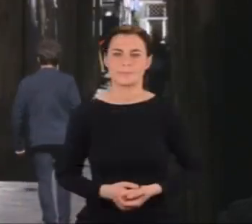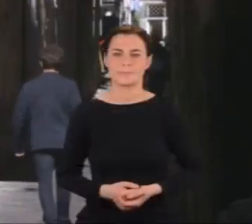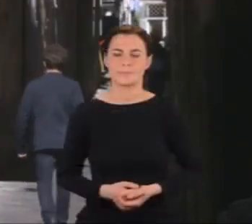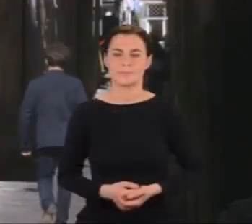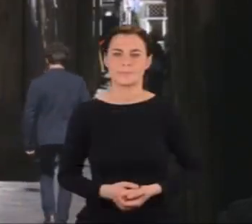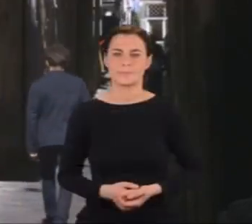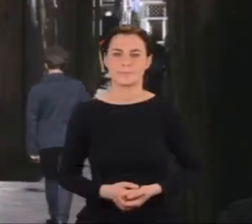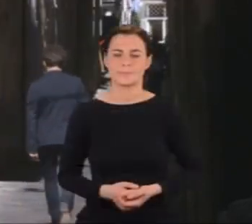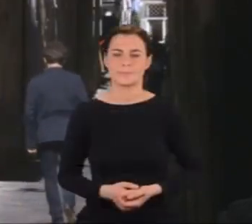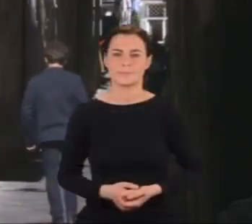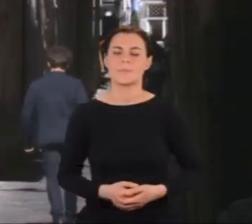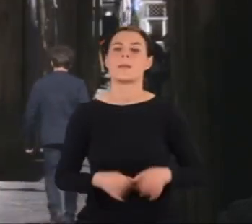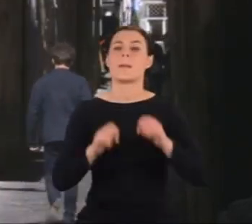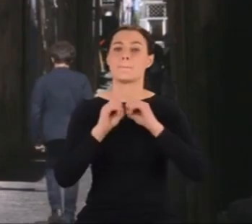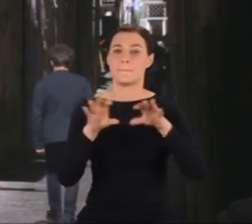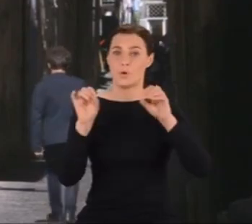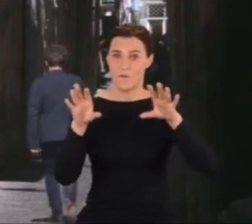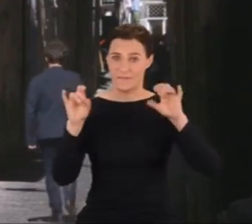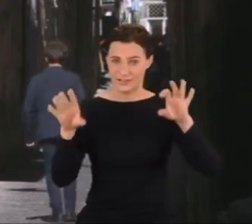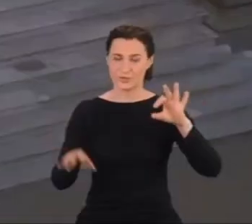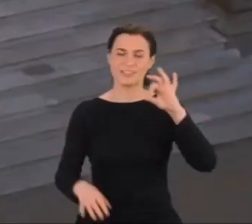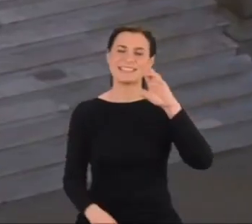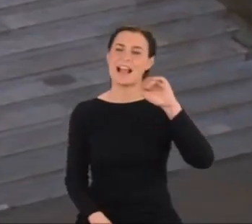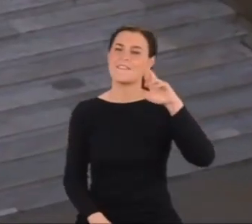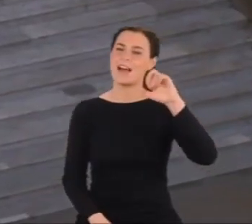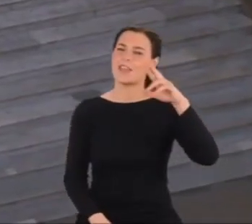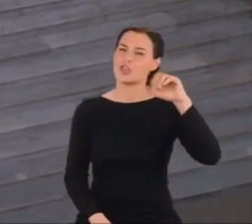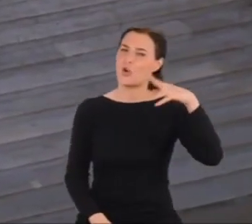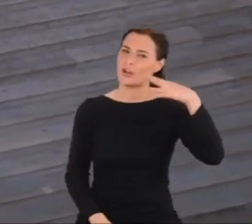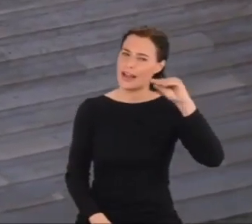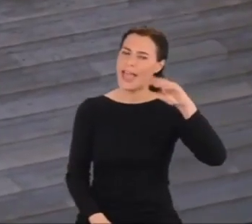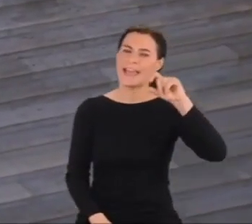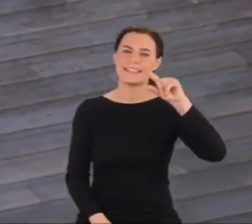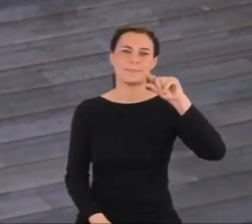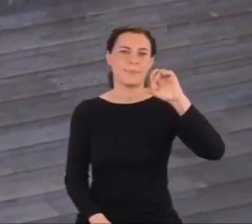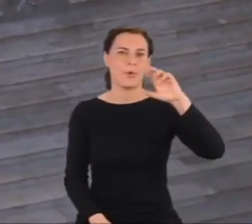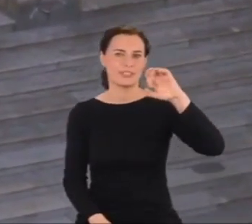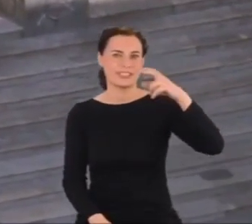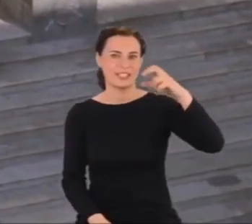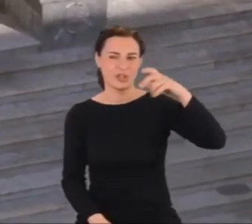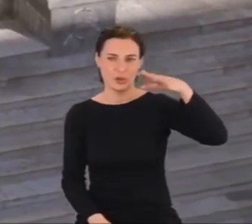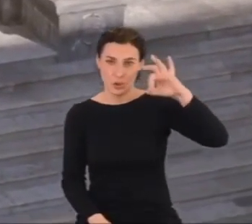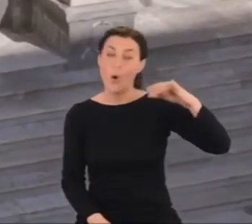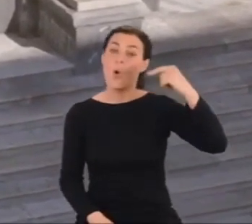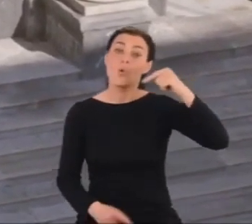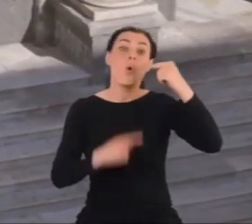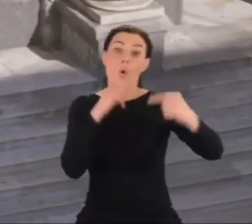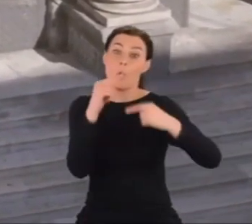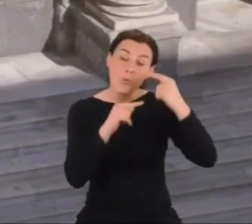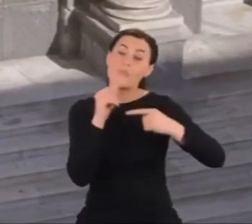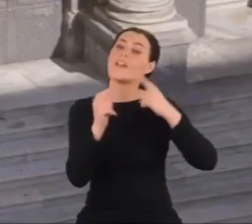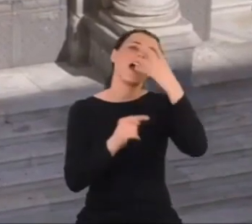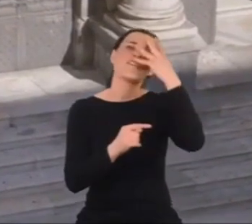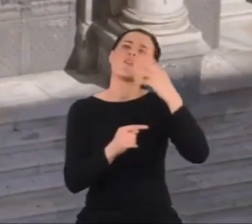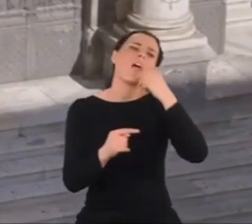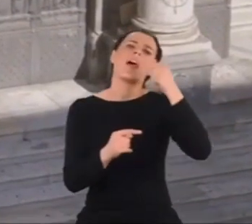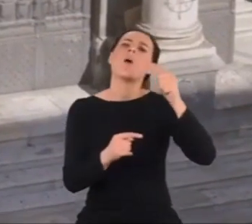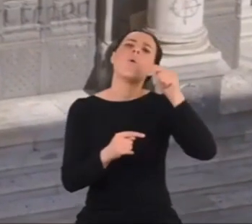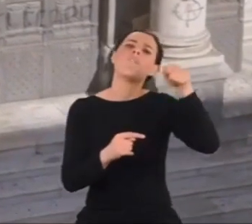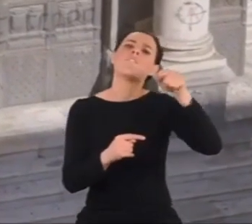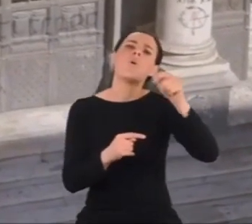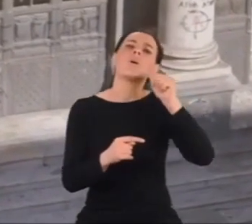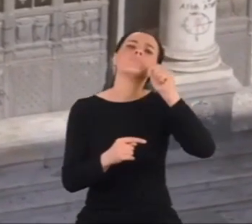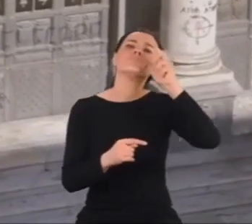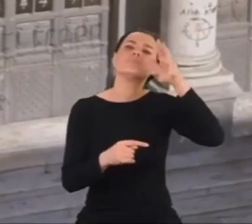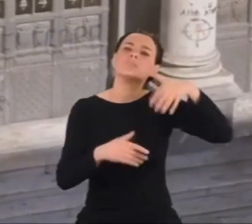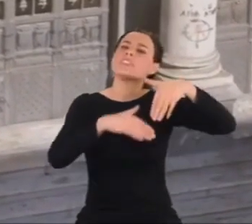Profesor Salvatore Esposito z Instytutu Fizyki Jądrowej w Neapolu opowie, jak wyglądały ostatnie dni Majorany na